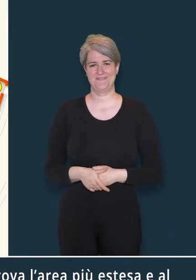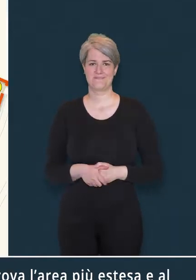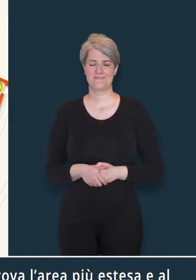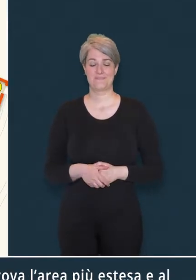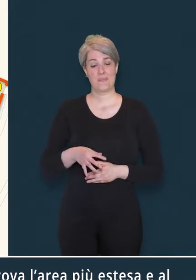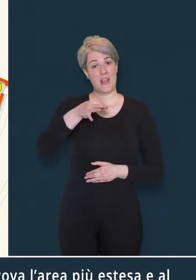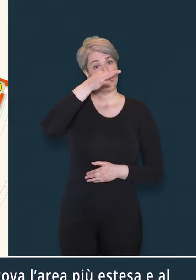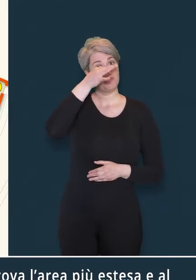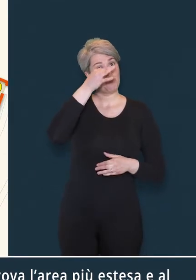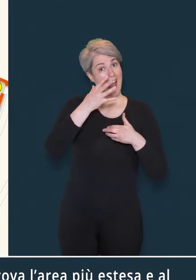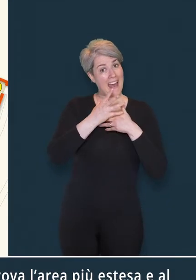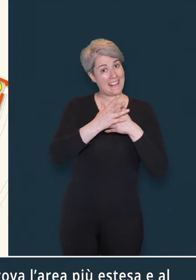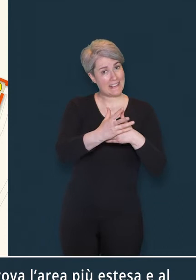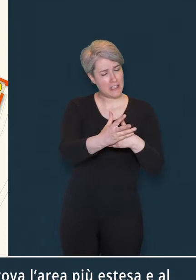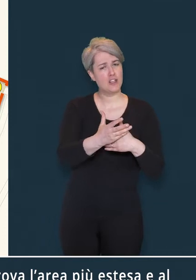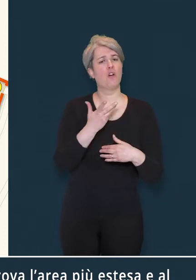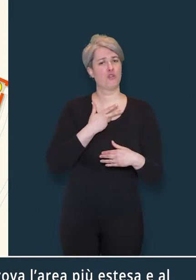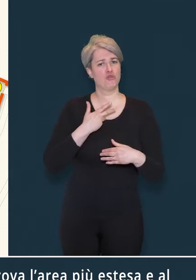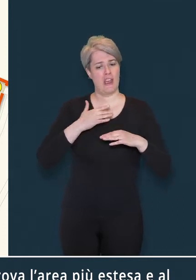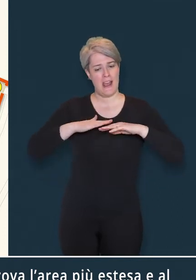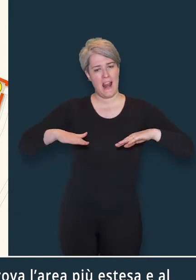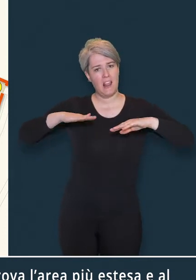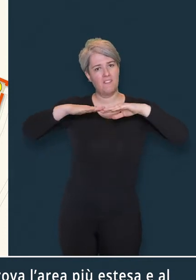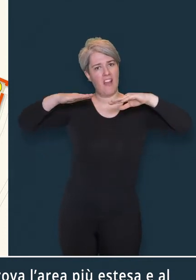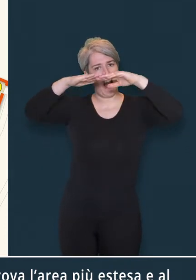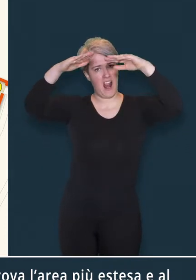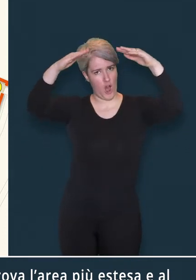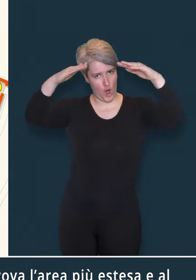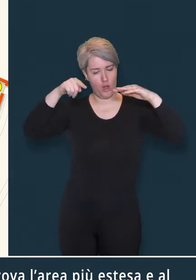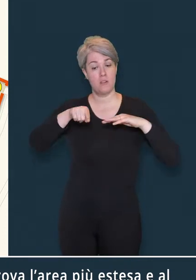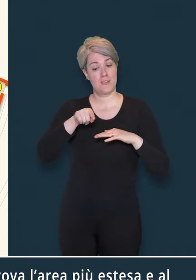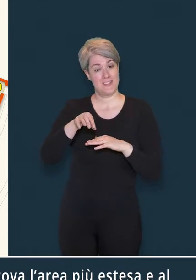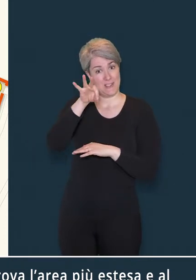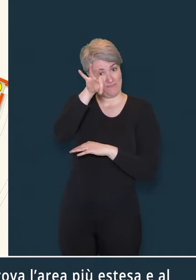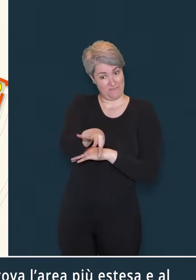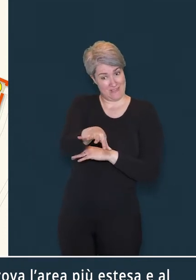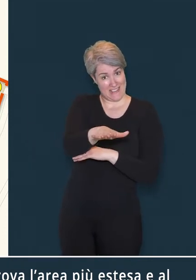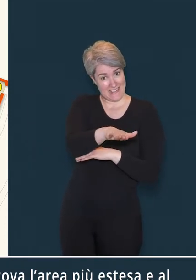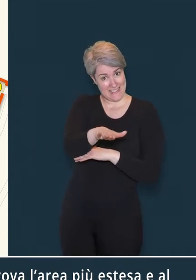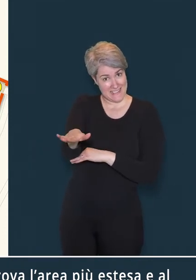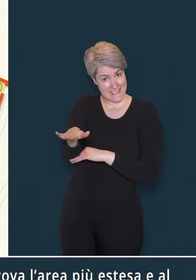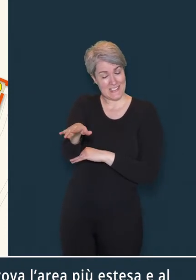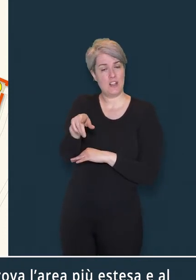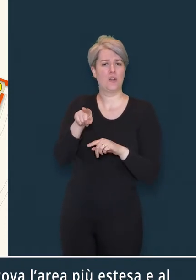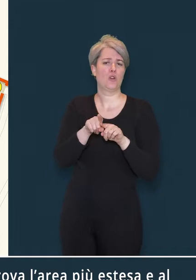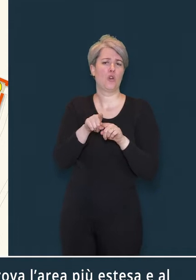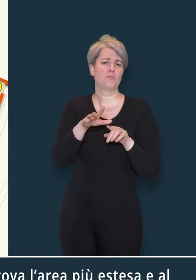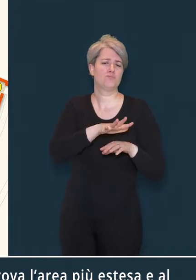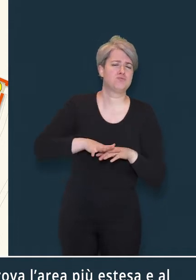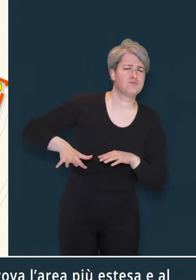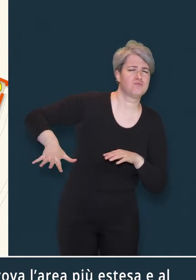Il giardino si sviluppa su più livelli. Al centro si trova l'area più estesa